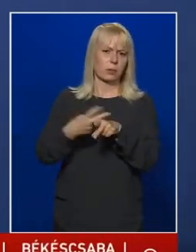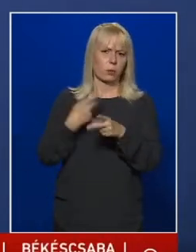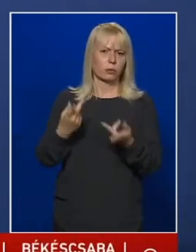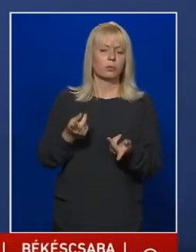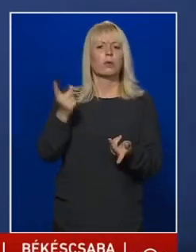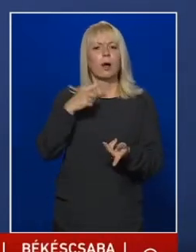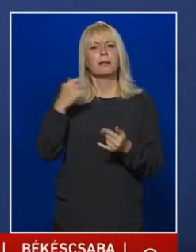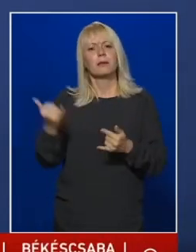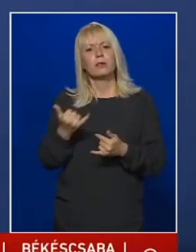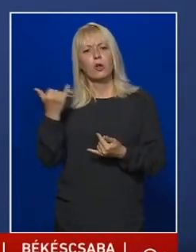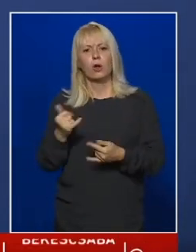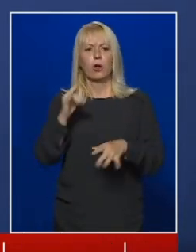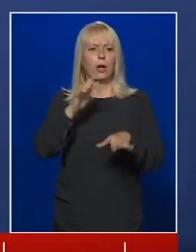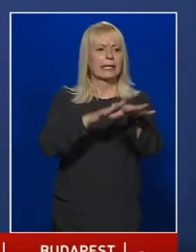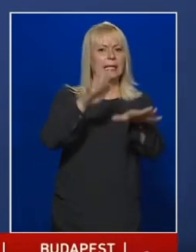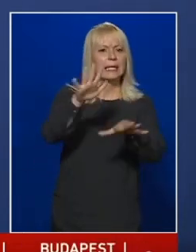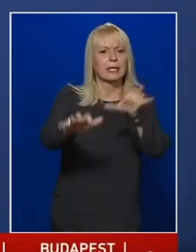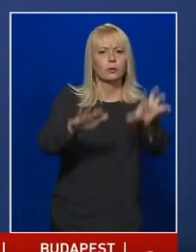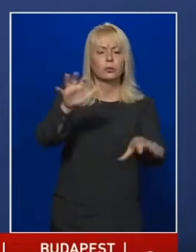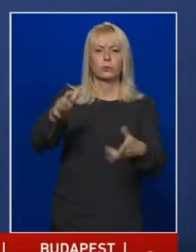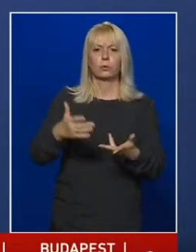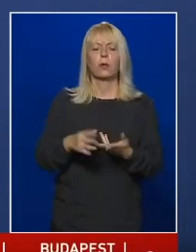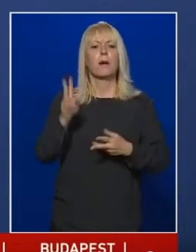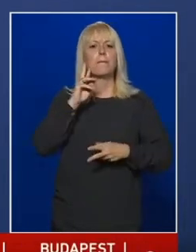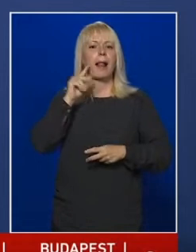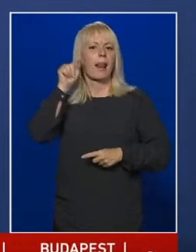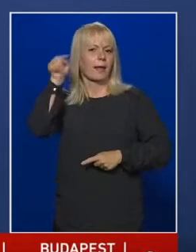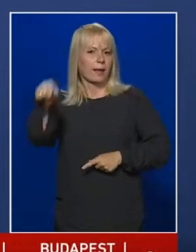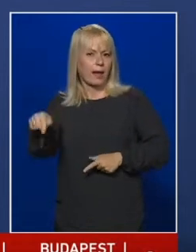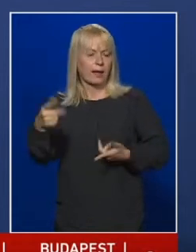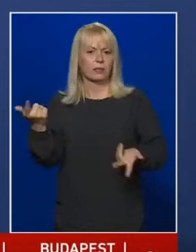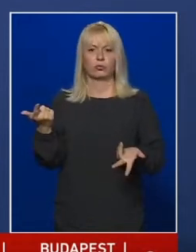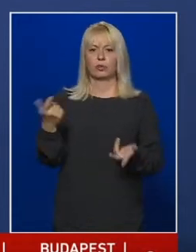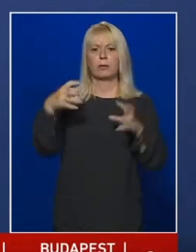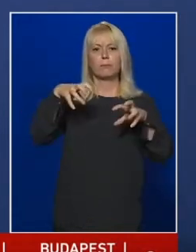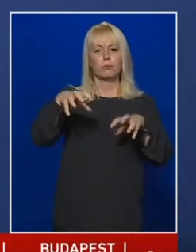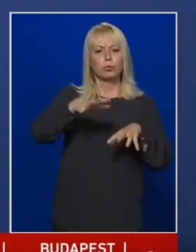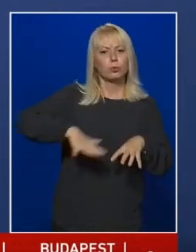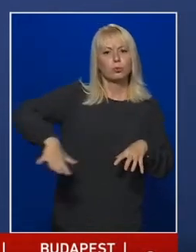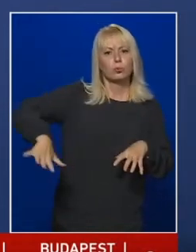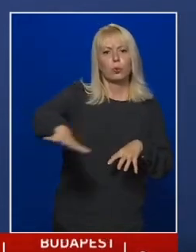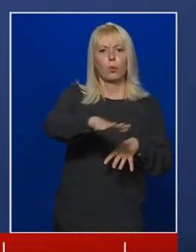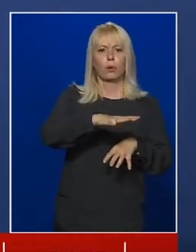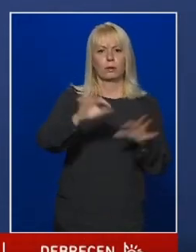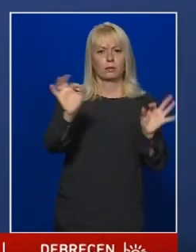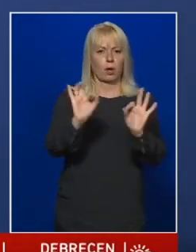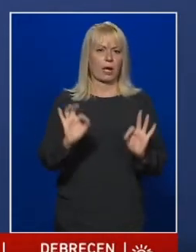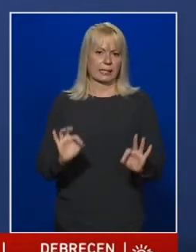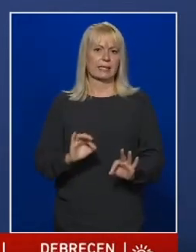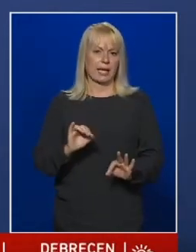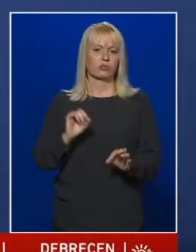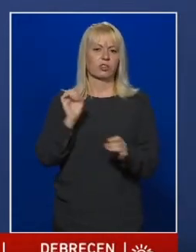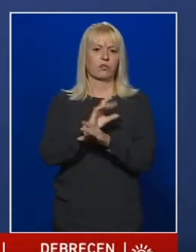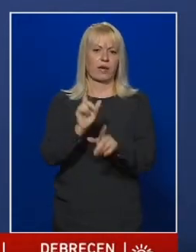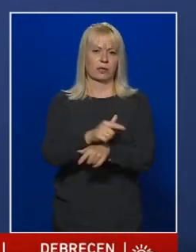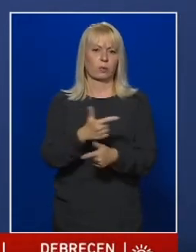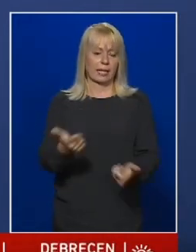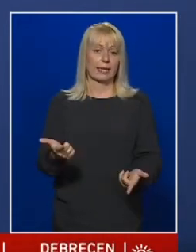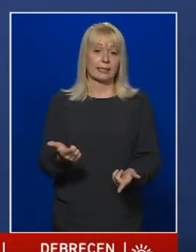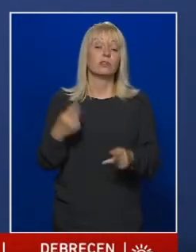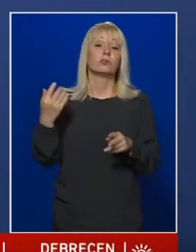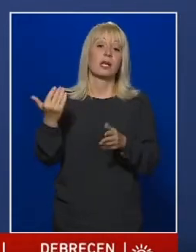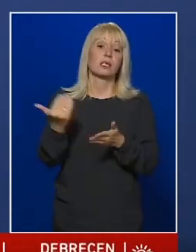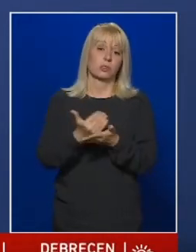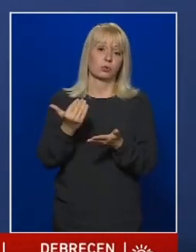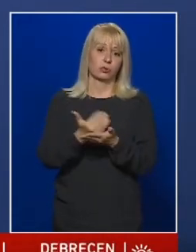amit gyakran érintünk, illetve a mellékhelységek, a bútorzatnak a takarítása és a fertőtlenítése